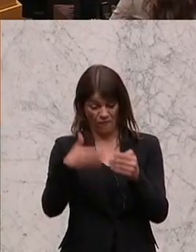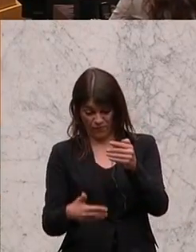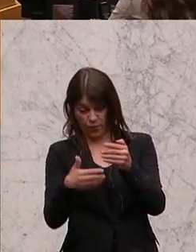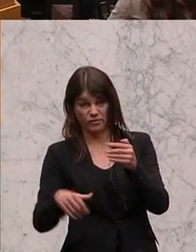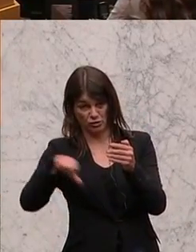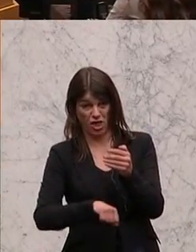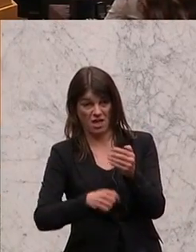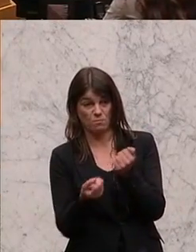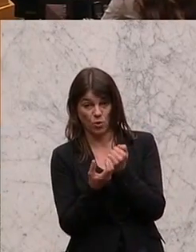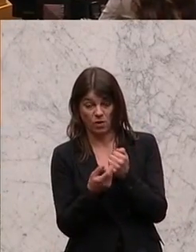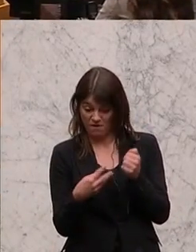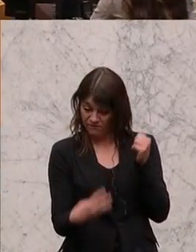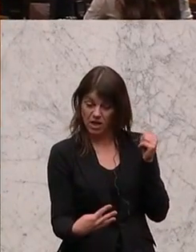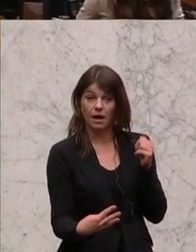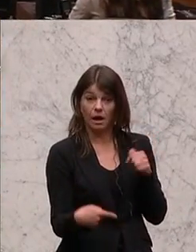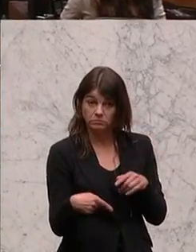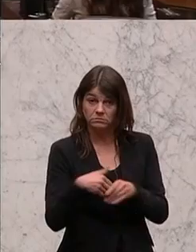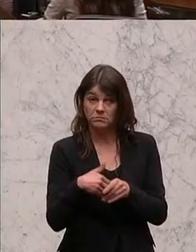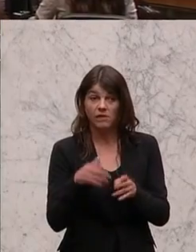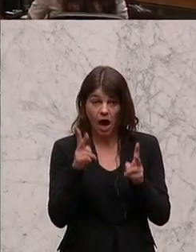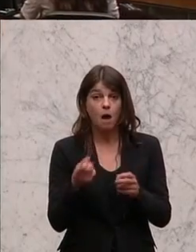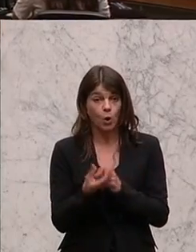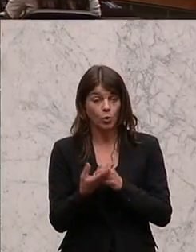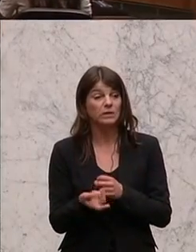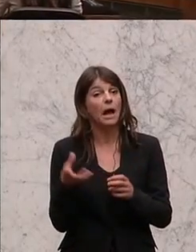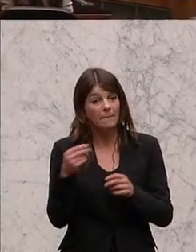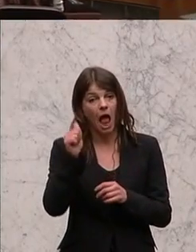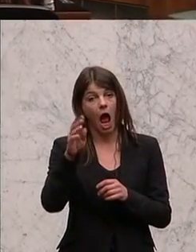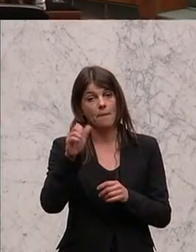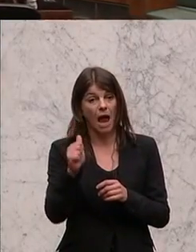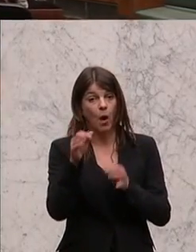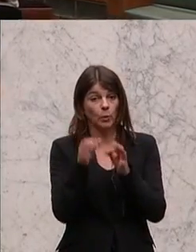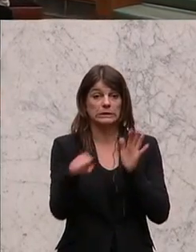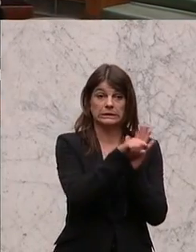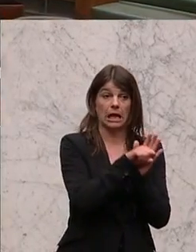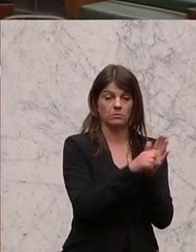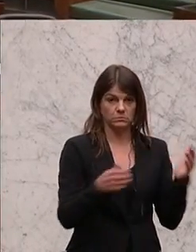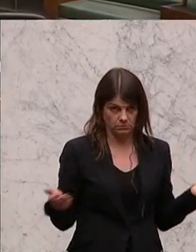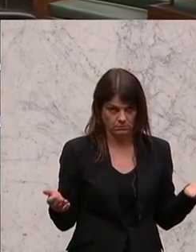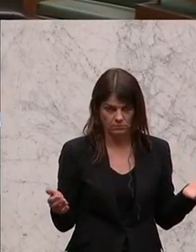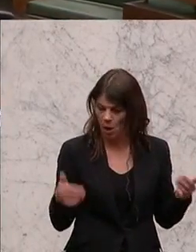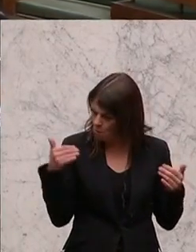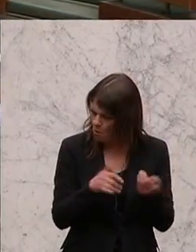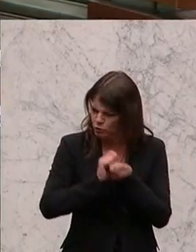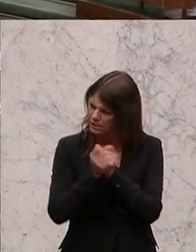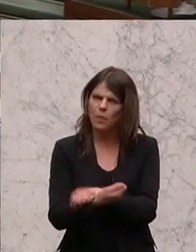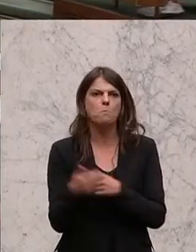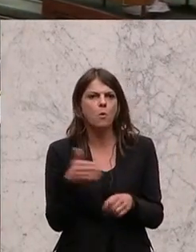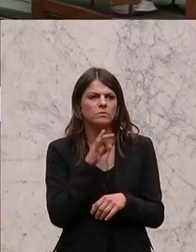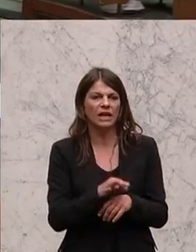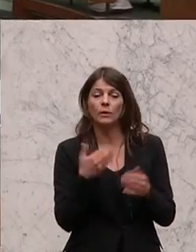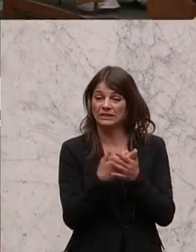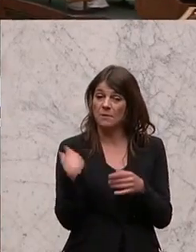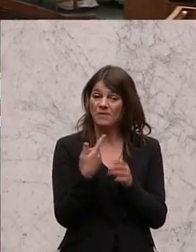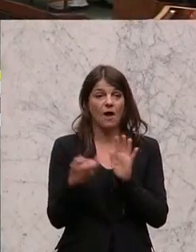VKI-Untersuchung, viermal Produkte mit diesem Zeichen drinnen. Und hier gehört einiges geändert. Und